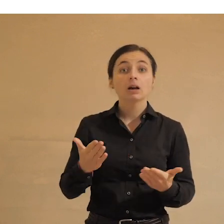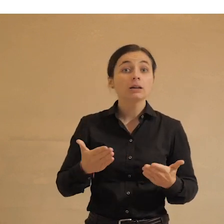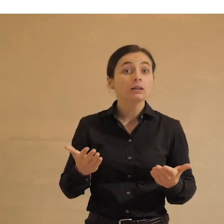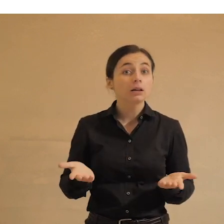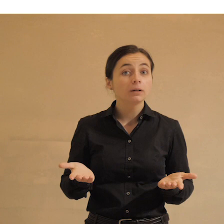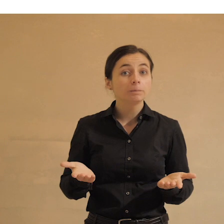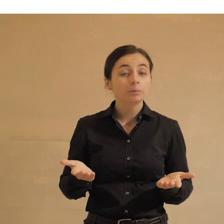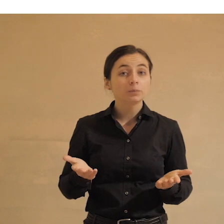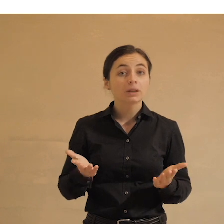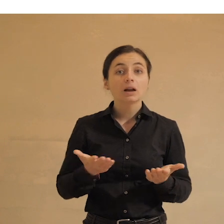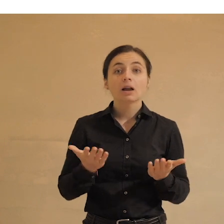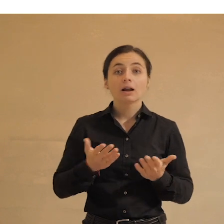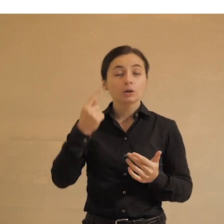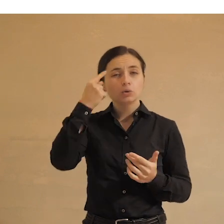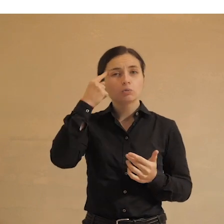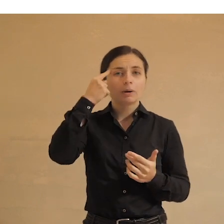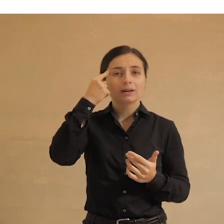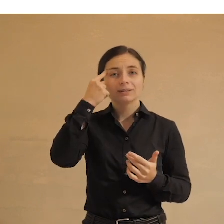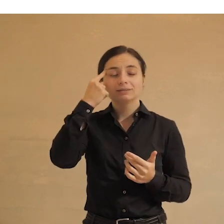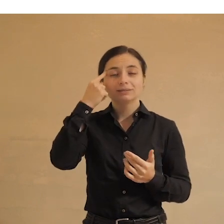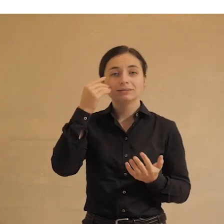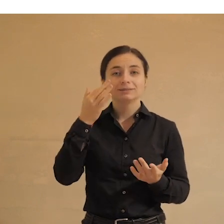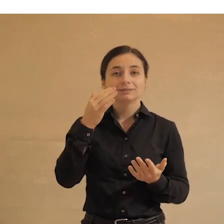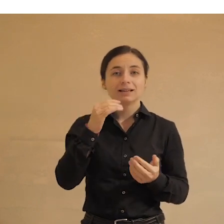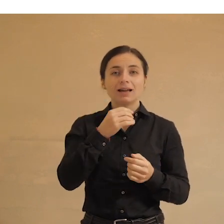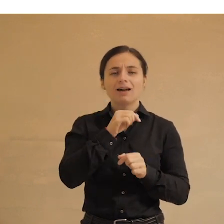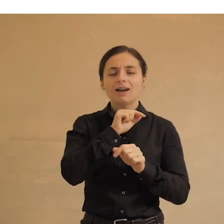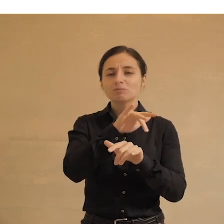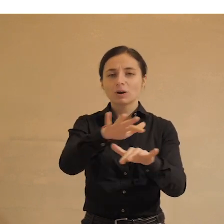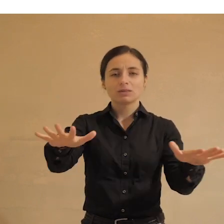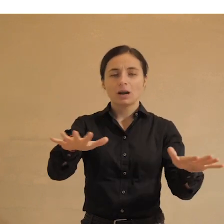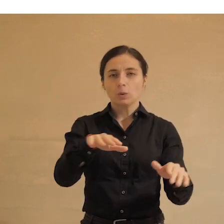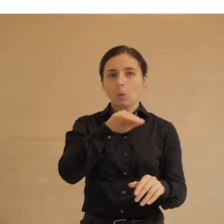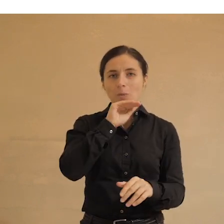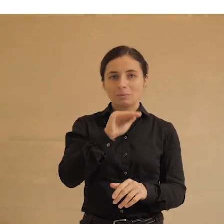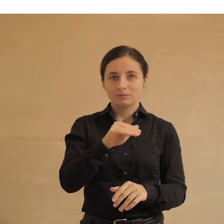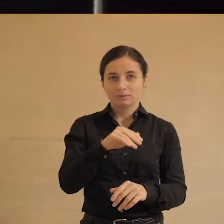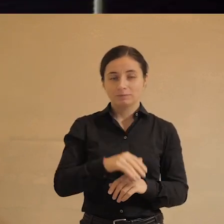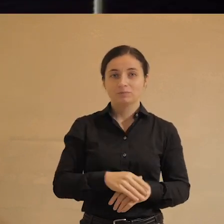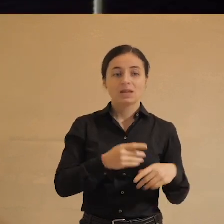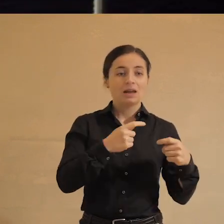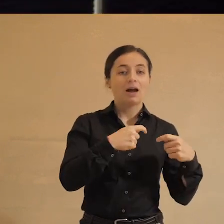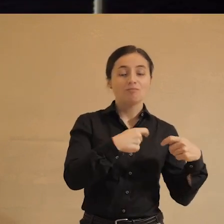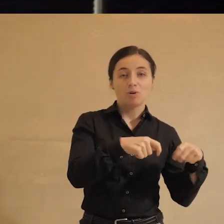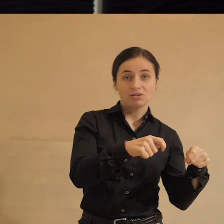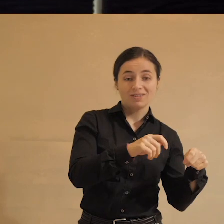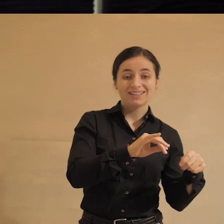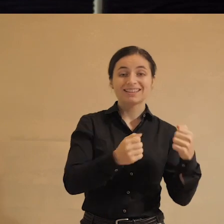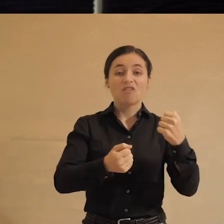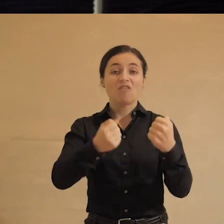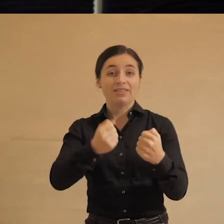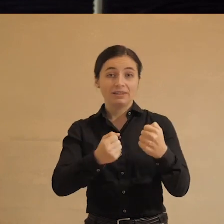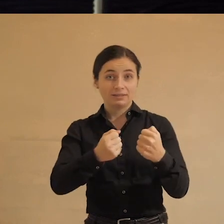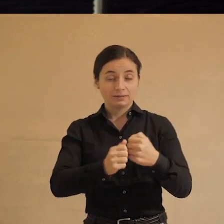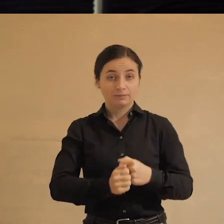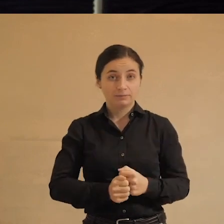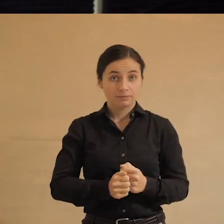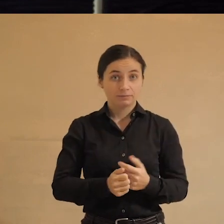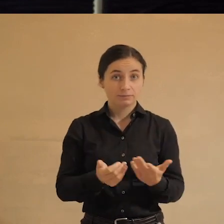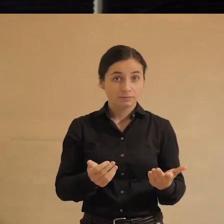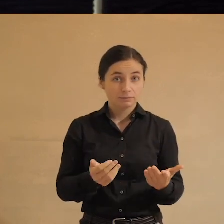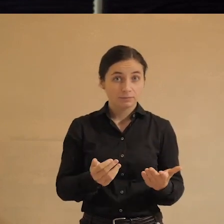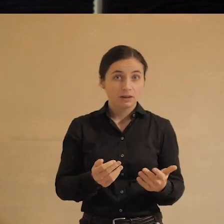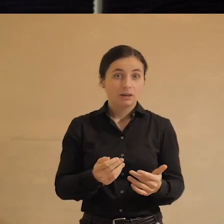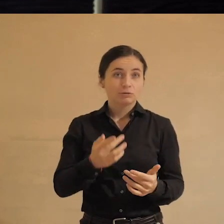какие? Какие, думаете, самые распространенные профессии в России? Продавец и водитель. Совершенно верно. Грубо говоря,